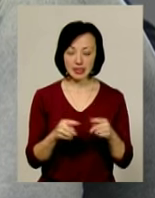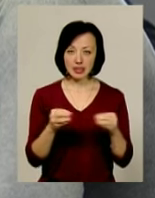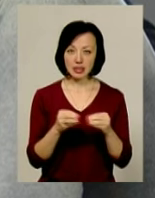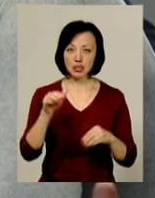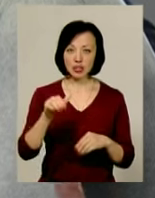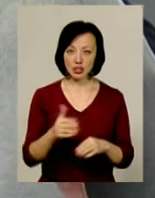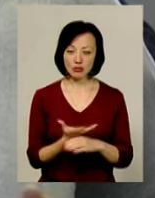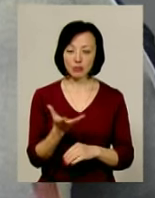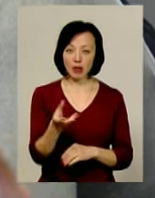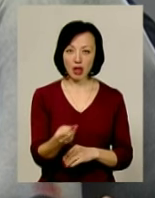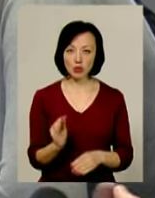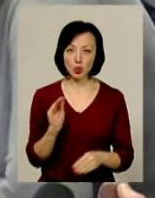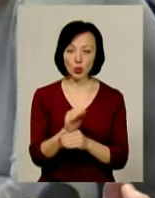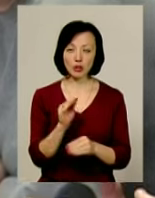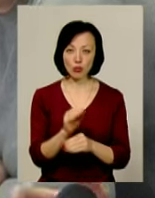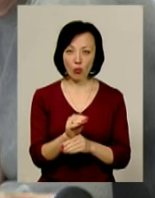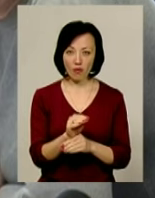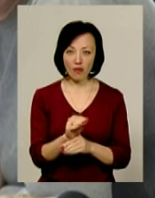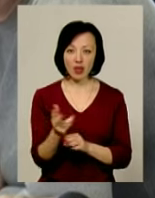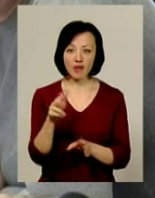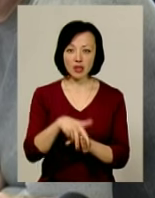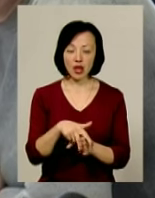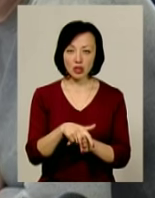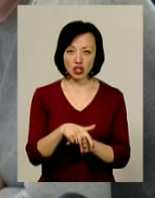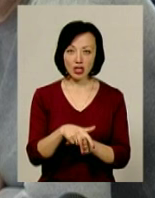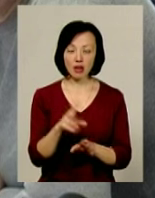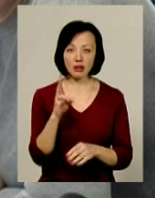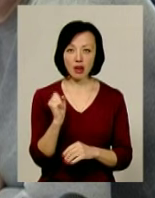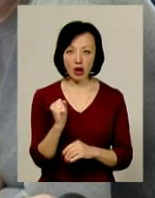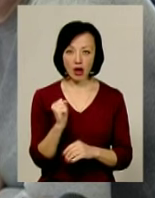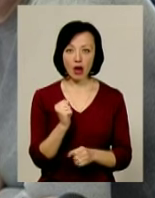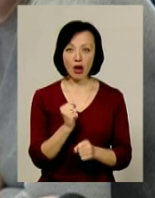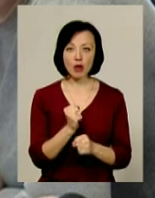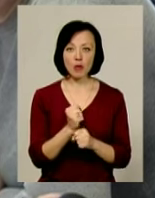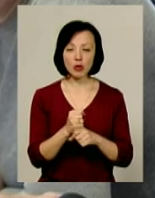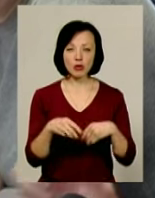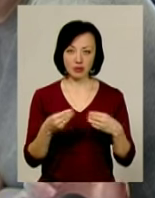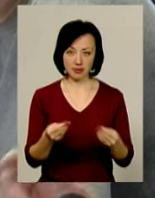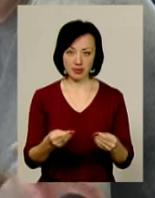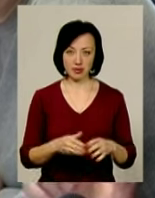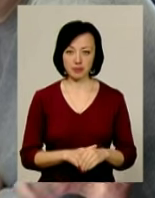тисяч сплатить додатково, як то кажуть, навантаження безпосередньо на роботодавця.